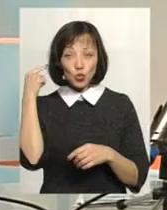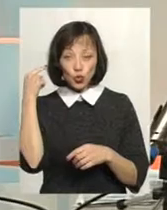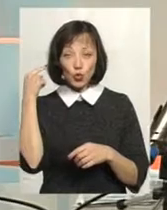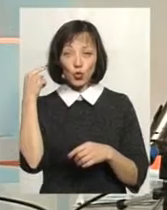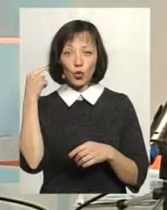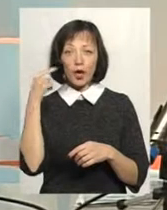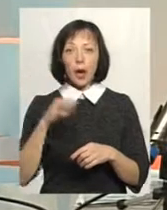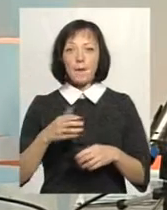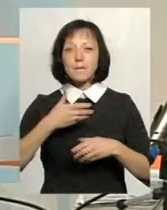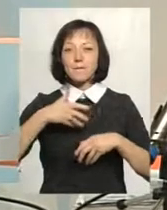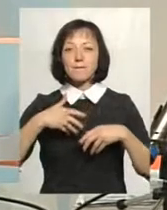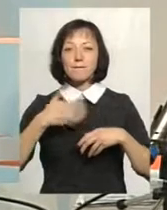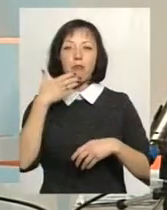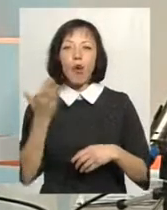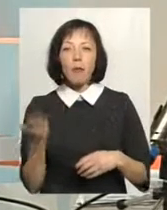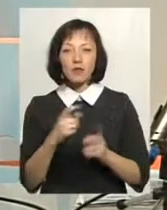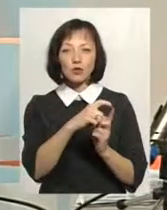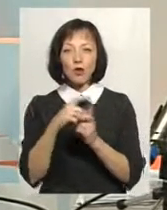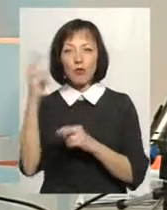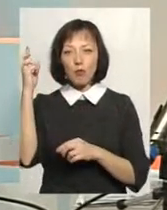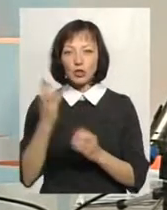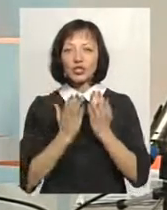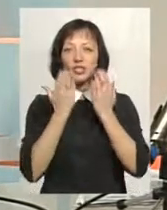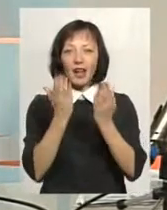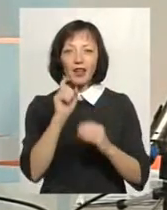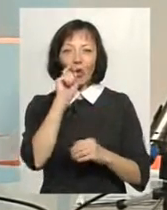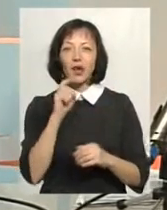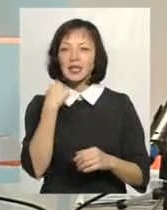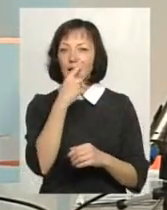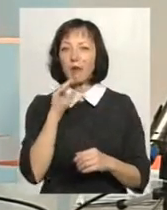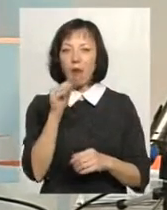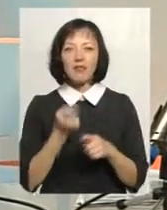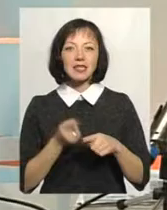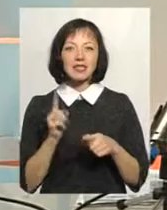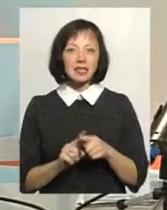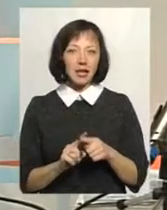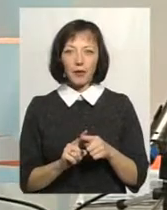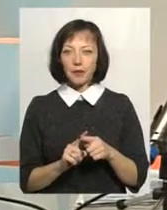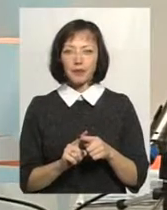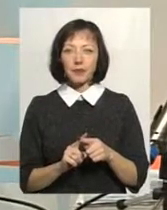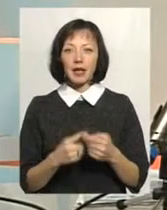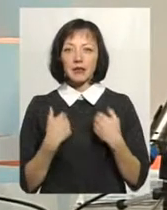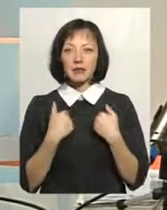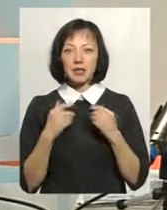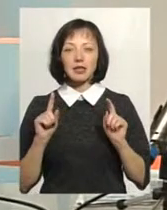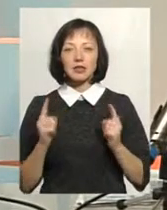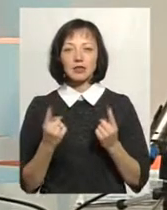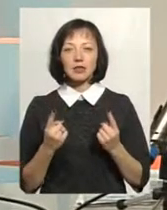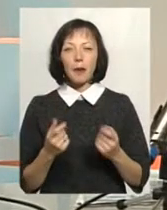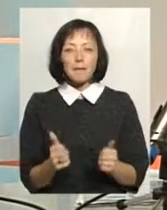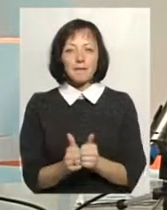проповідь Слова Божого або читання Слова Божого на українській мові, це мені надзвичайно